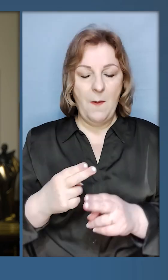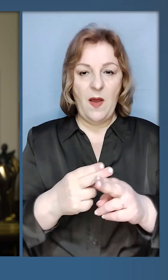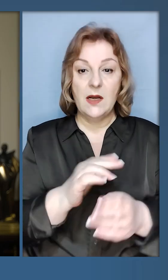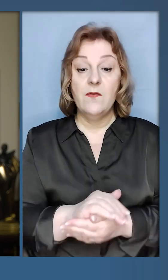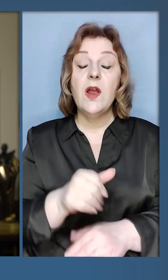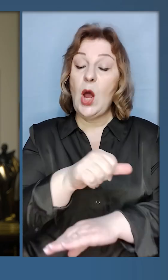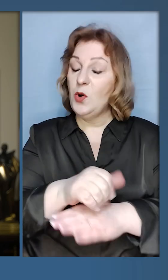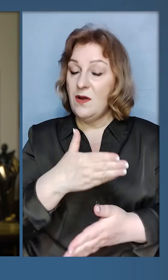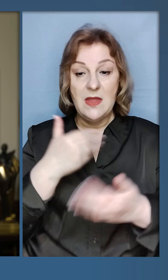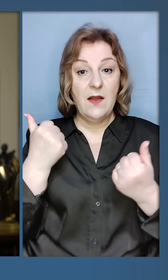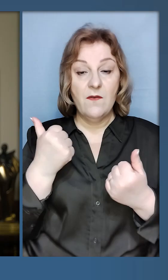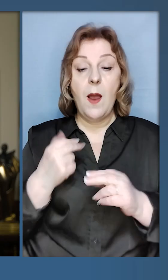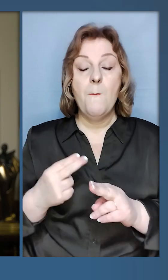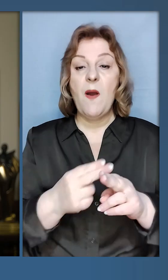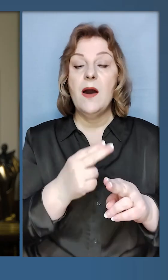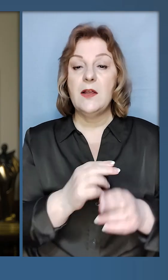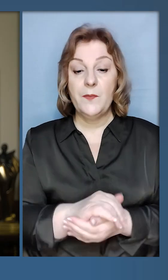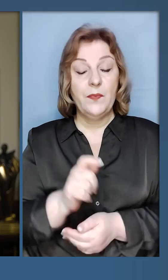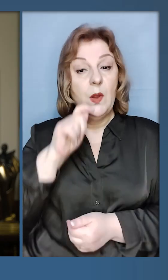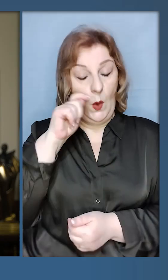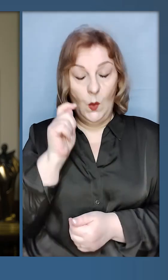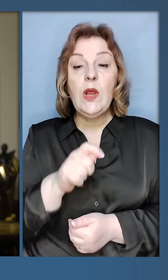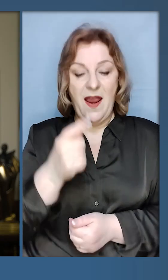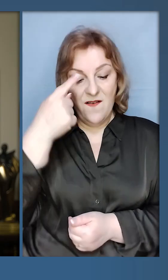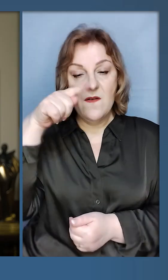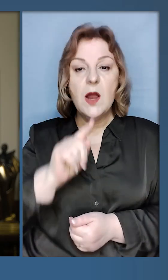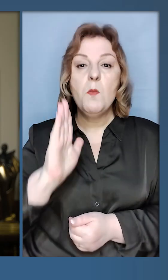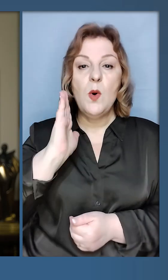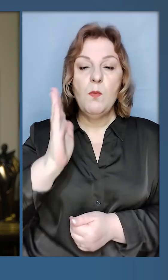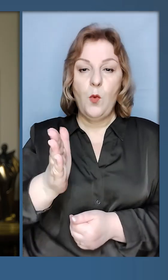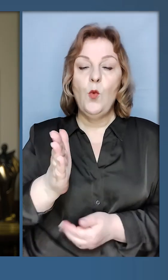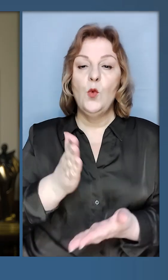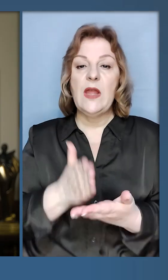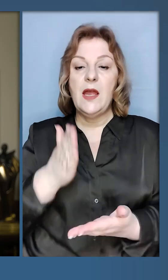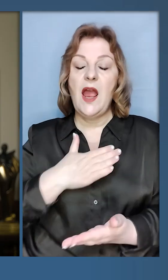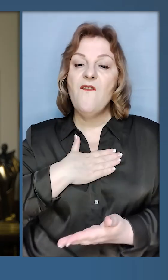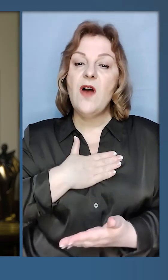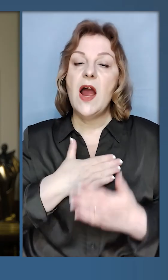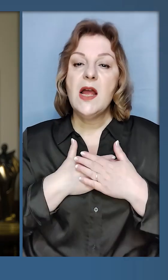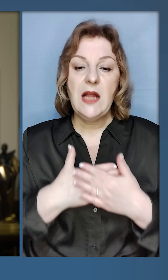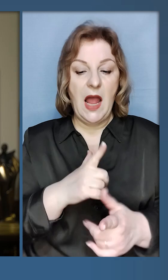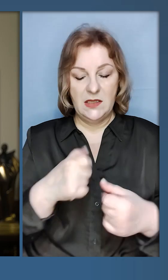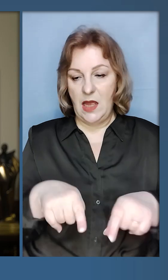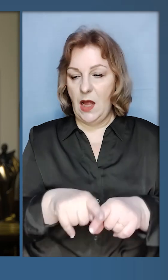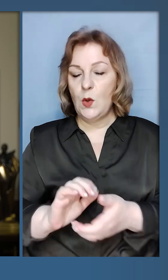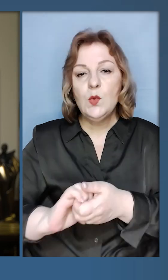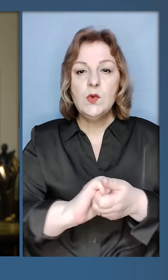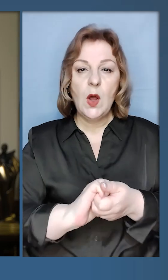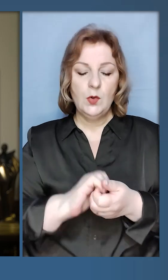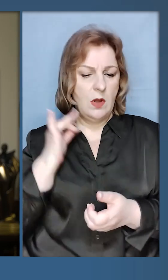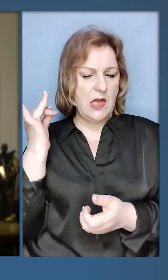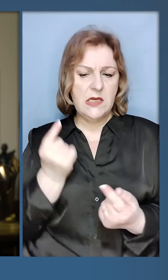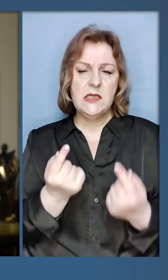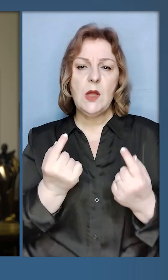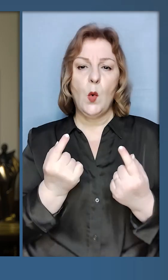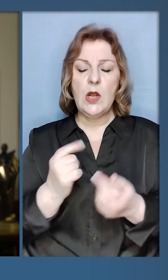немає жодних бар'єрів, кордонів, перепонів. Україна вміє бути вдячною. Вдячною